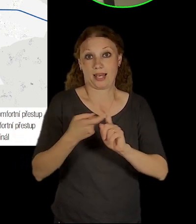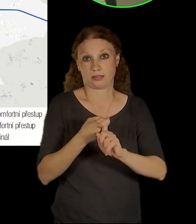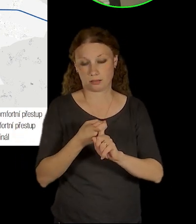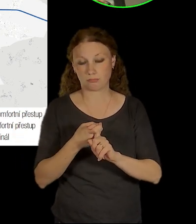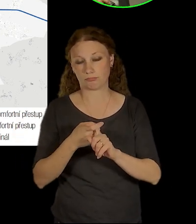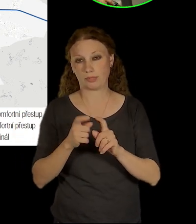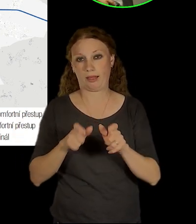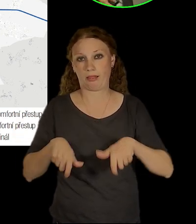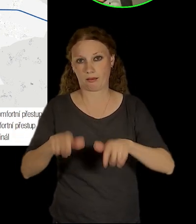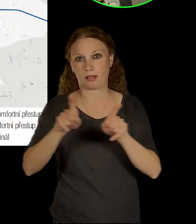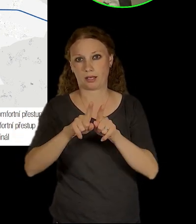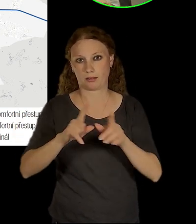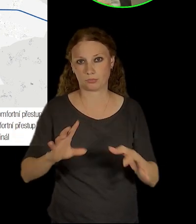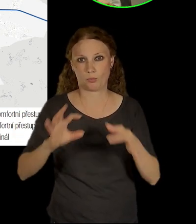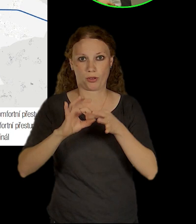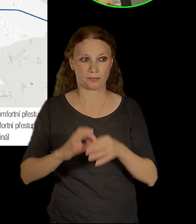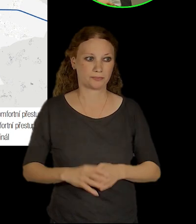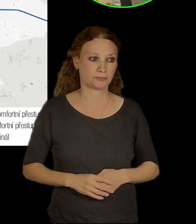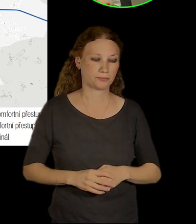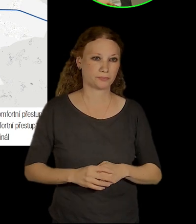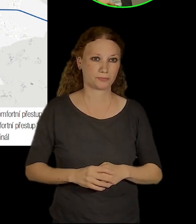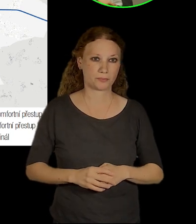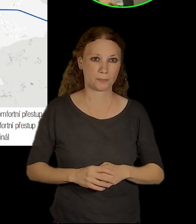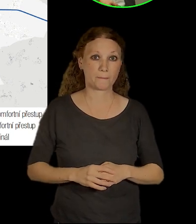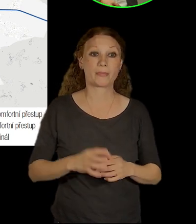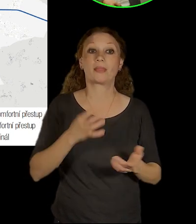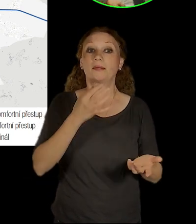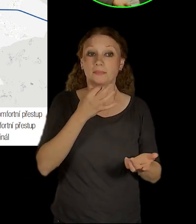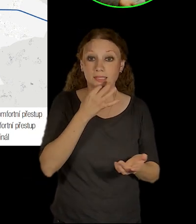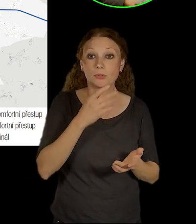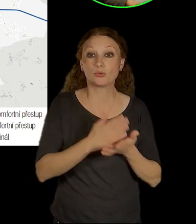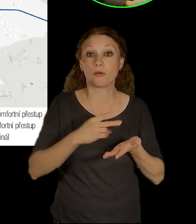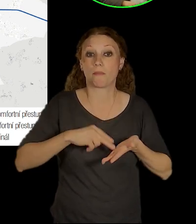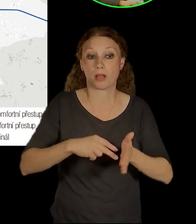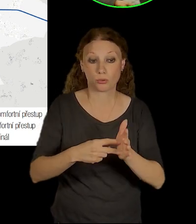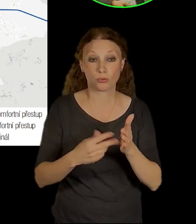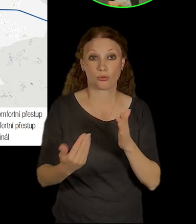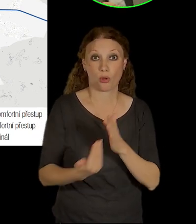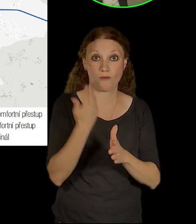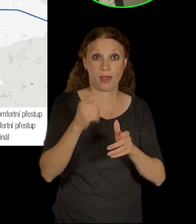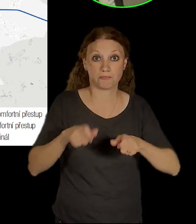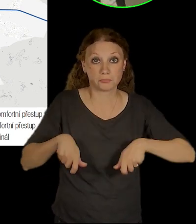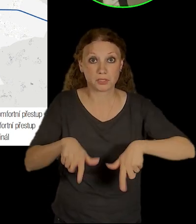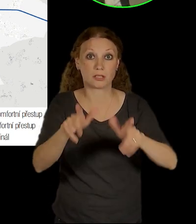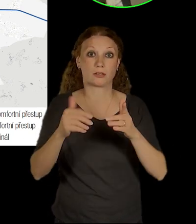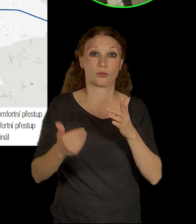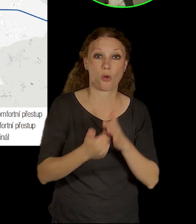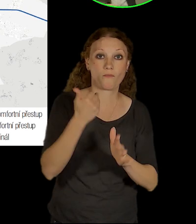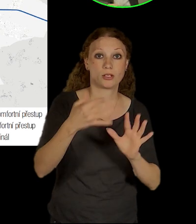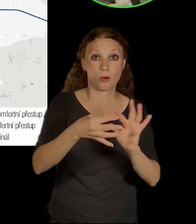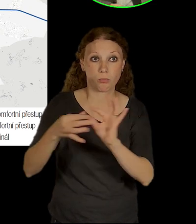úkolem také je, když vlastně plánujeme nové linky, nové trasy, tak vlastně vytvářet nové